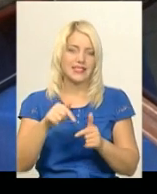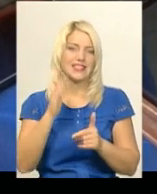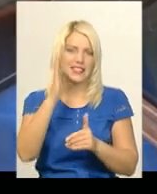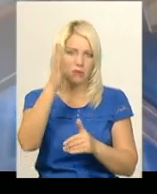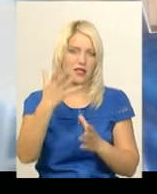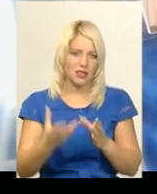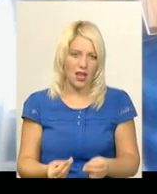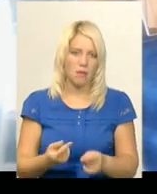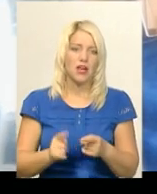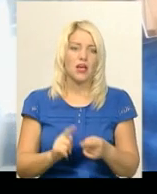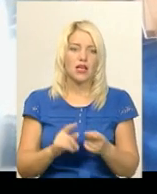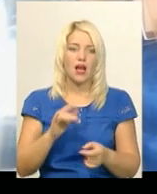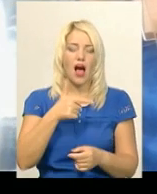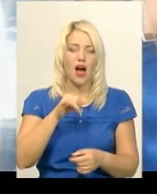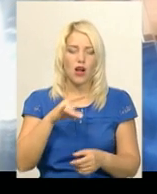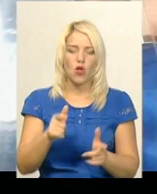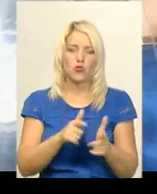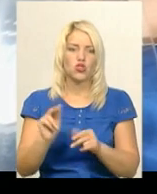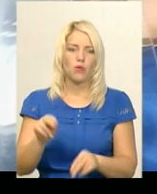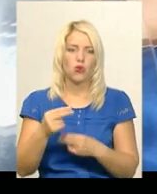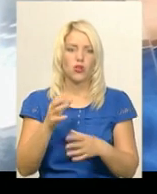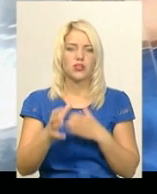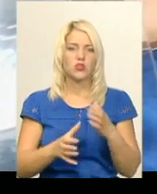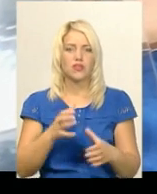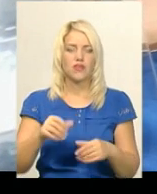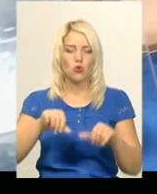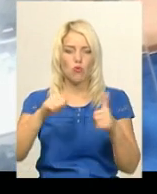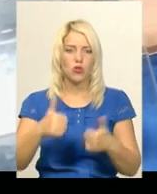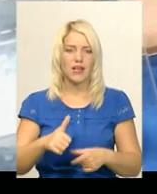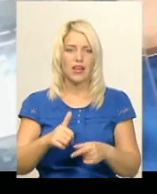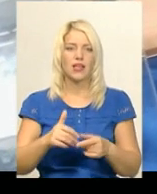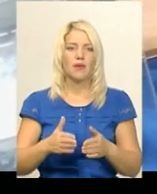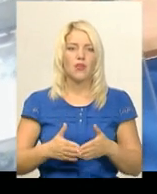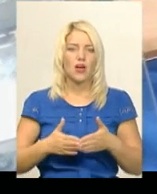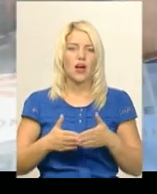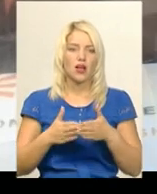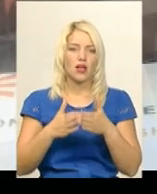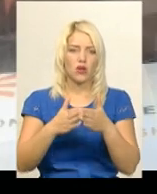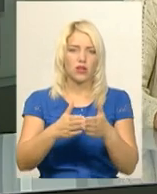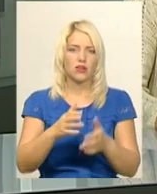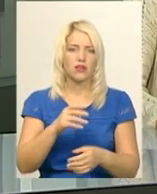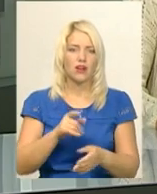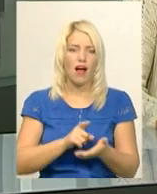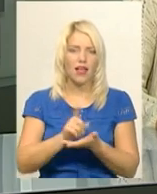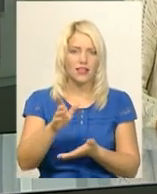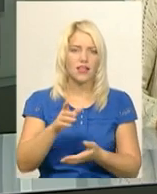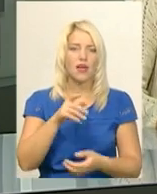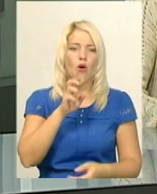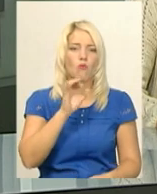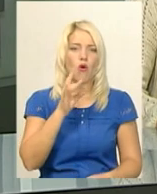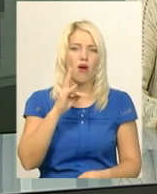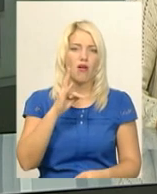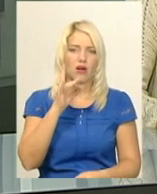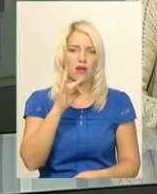Нагадаю, Юрій Гаркавенко підготував до чемпіонату світу в Румунії модель ракетного корабля «Бора». До